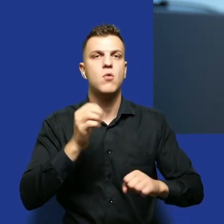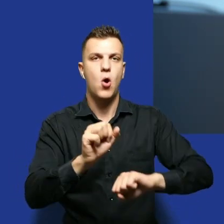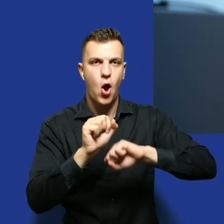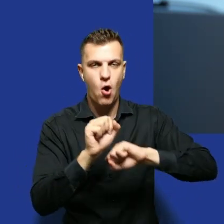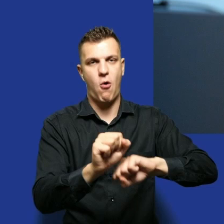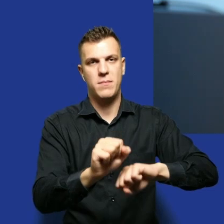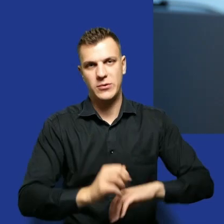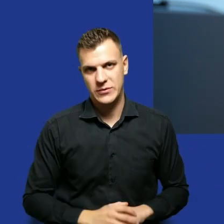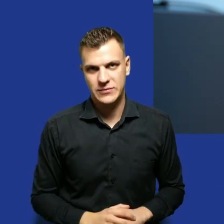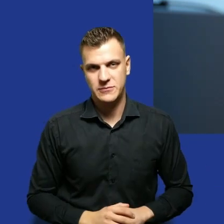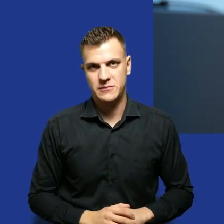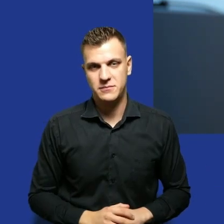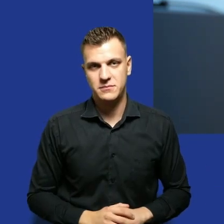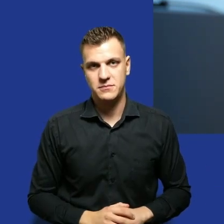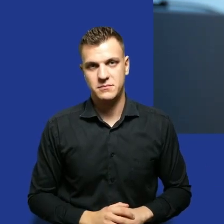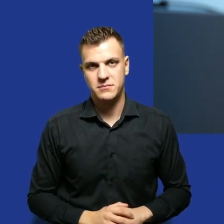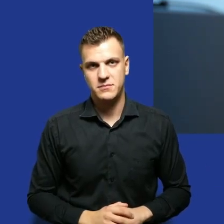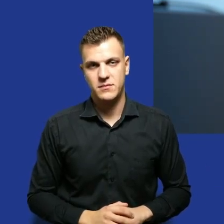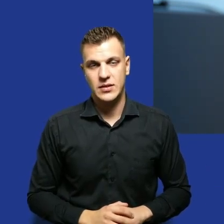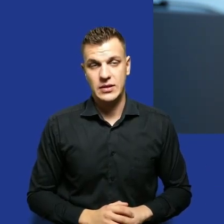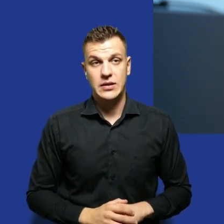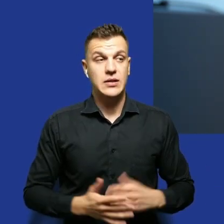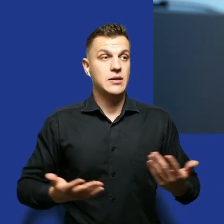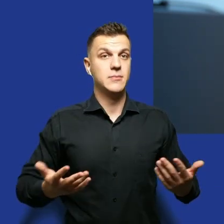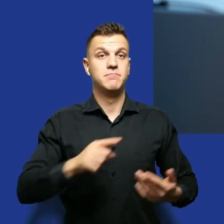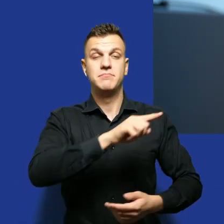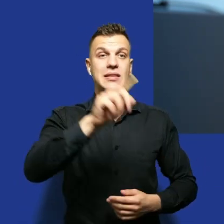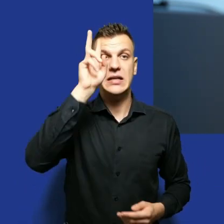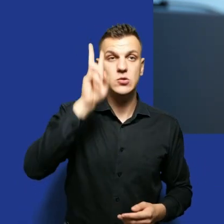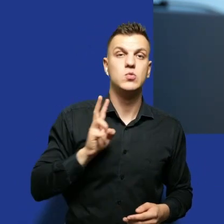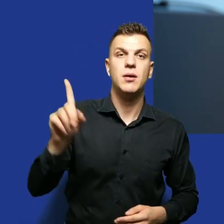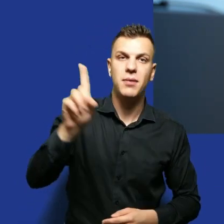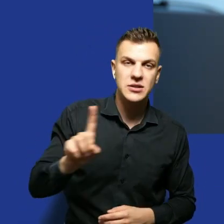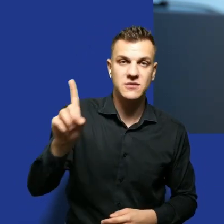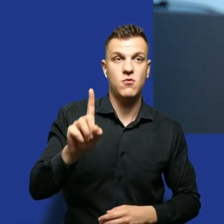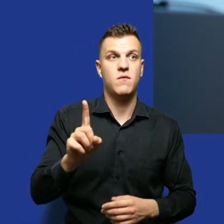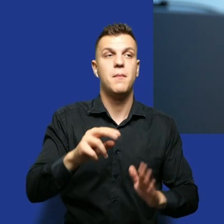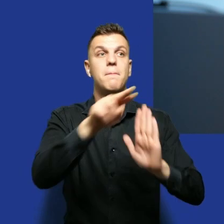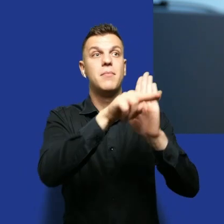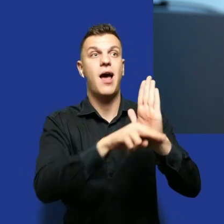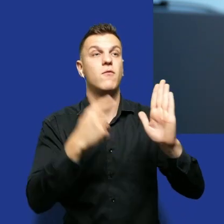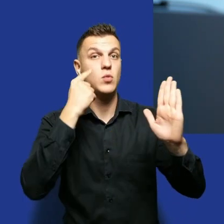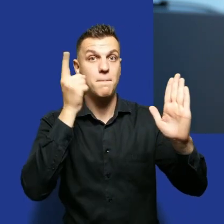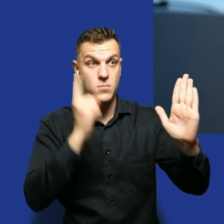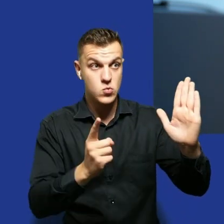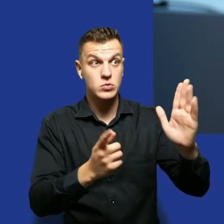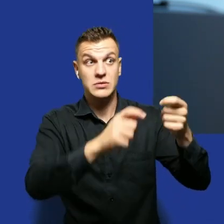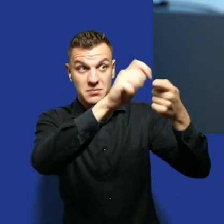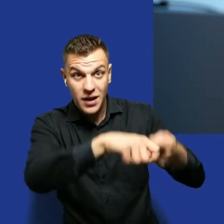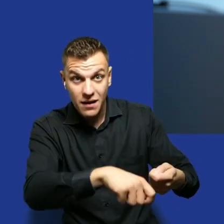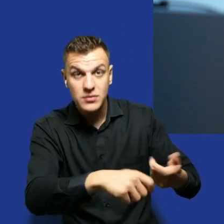sprawdzać, jak funkcjonują właśnie instytucje publiczne, przestrzegane jest prawo, tam są